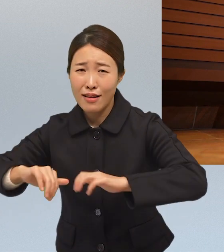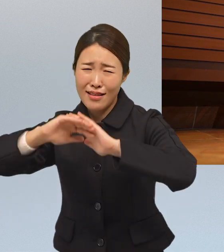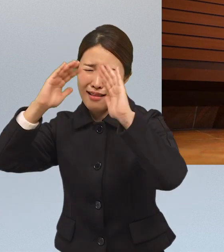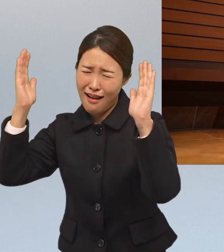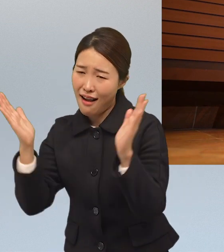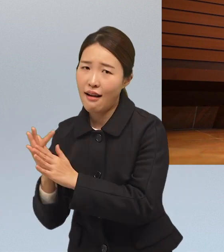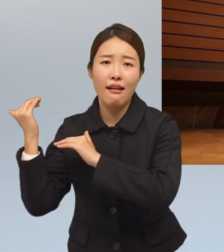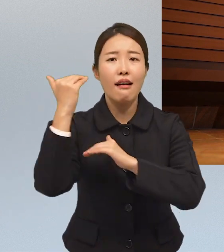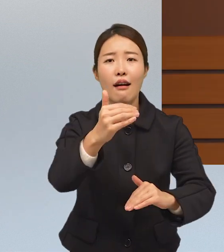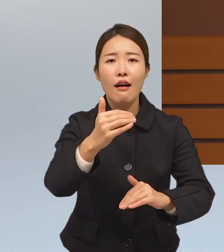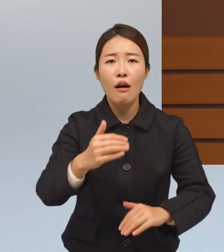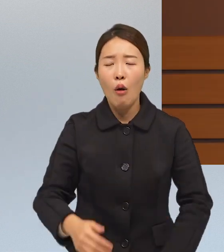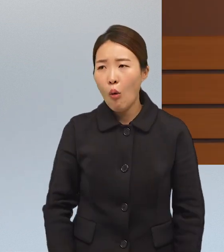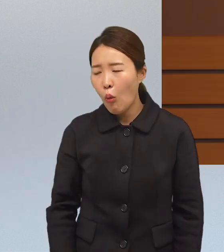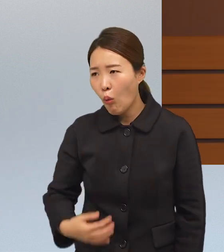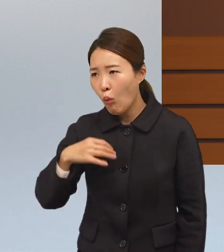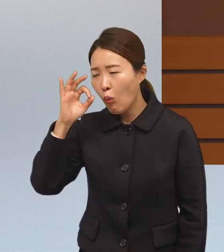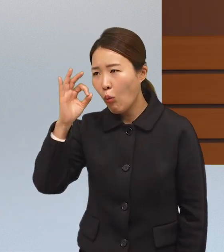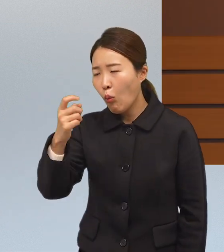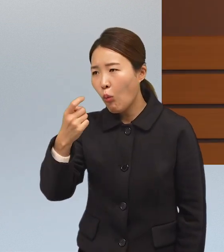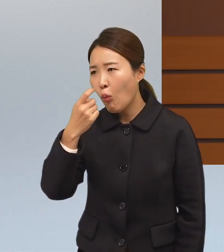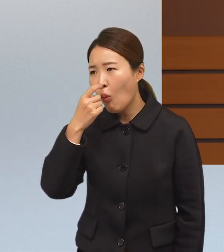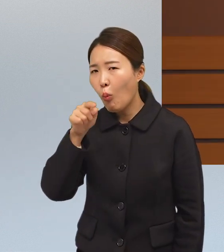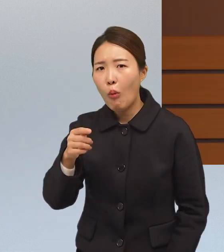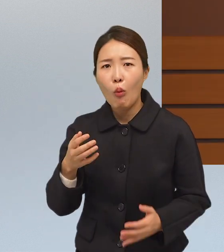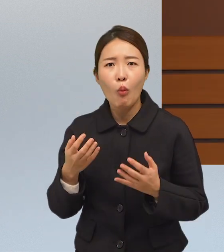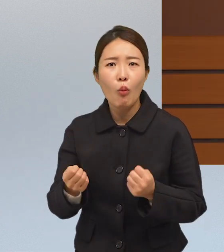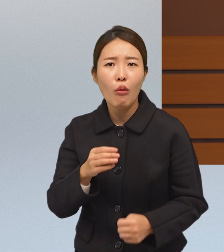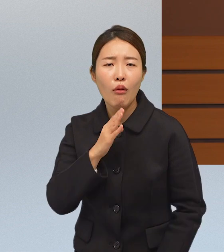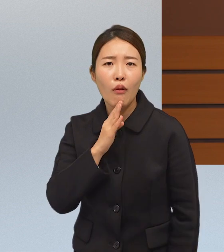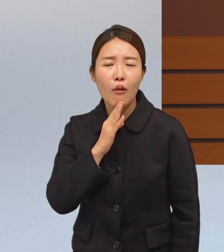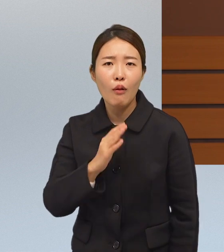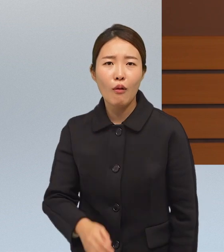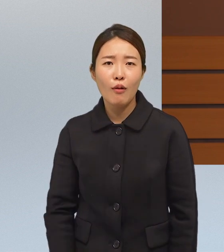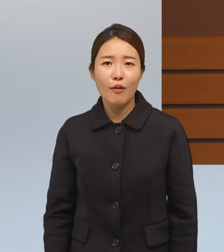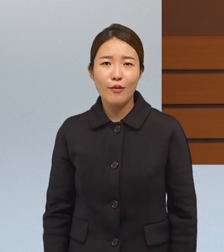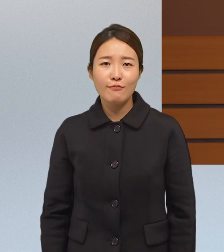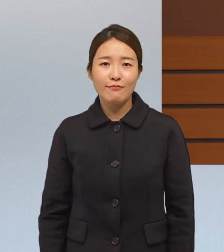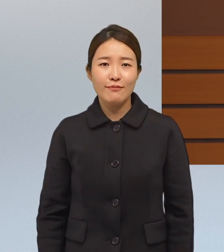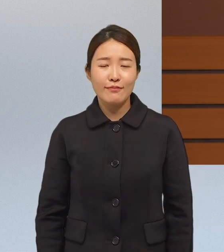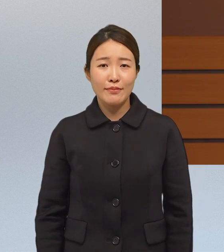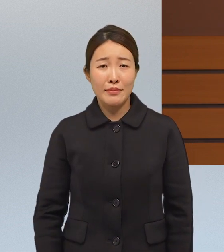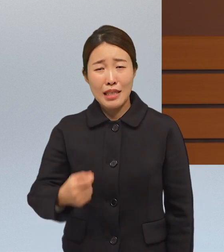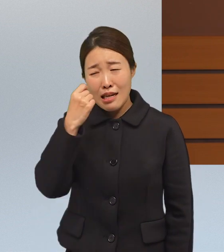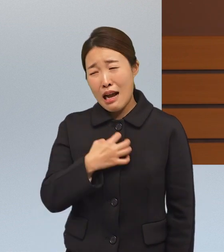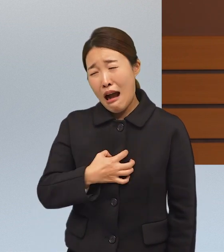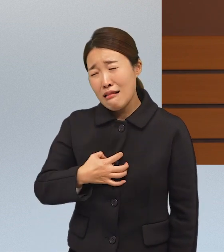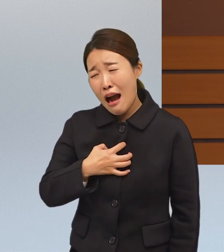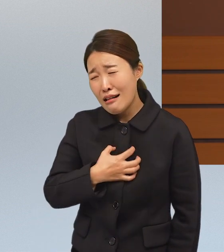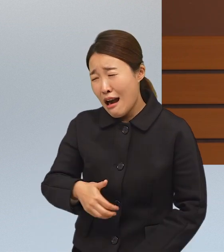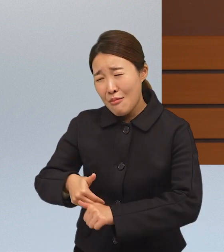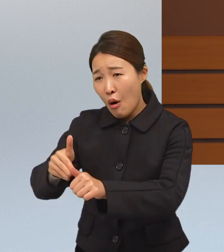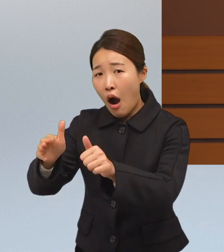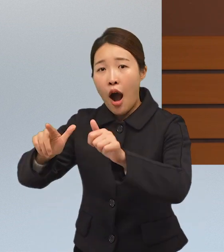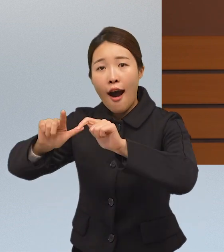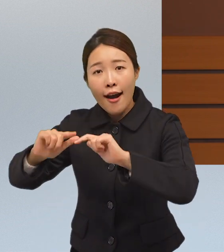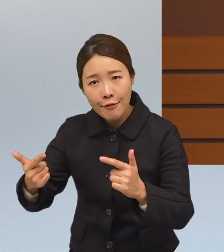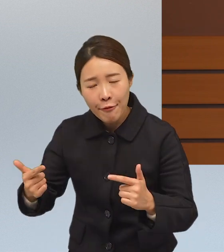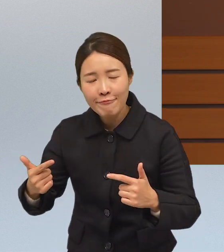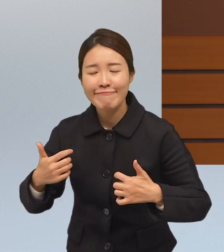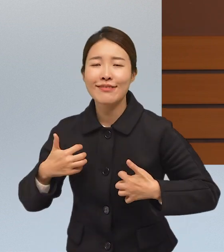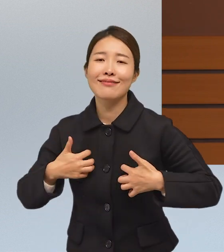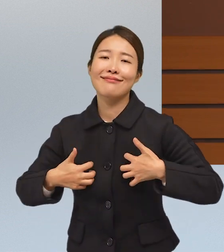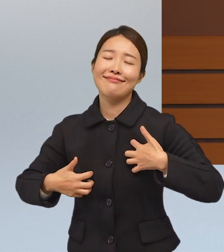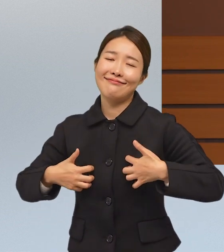해서 너무 배울 점이 많다는 생각이 드네요 슬프게 보내는 게 아니라